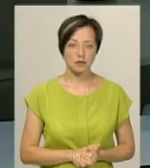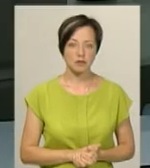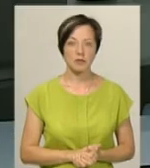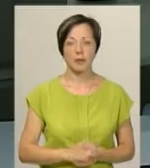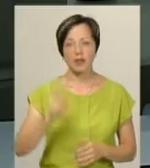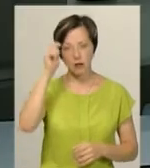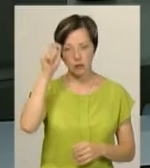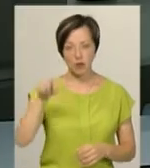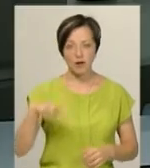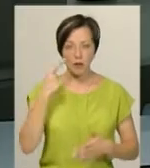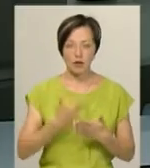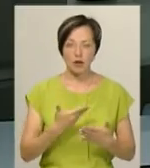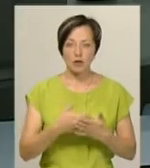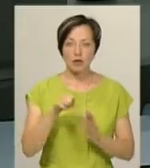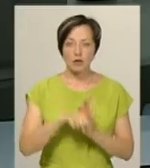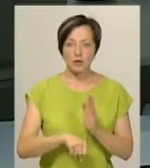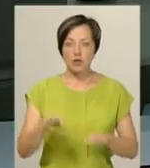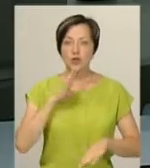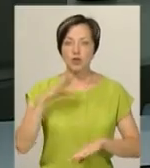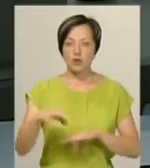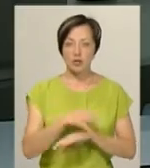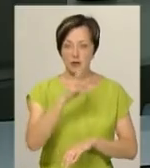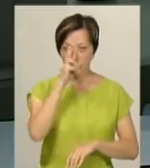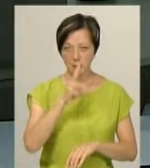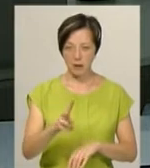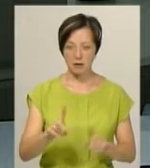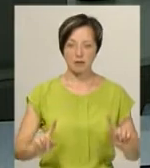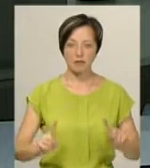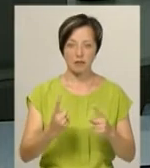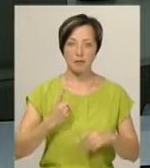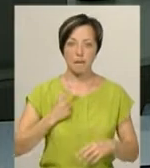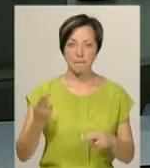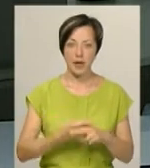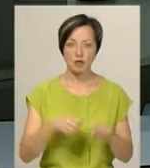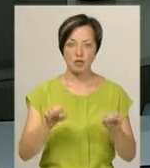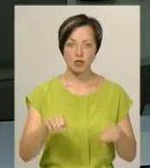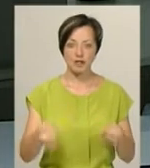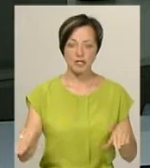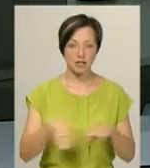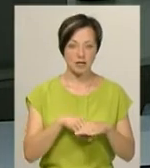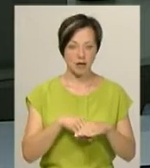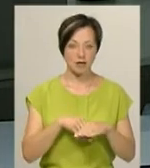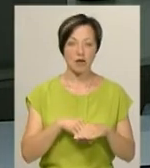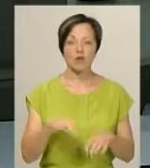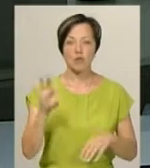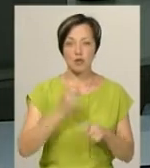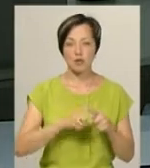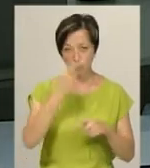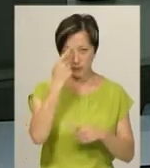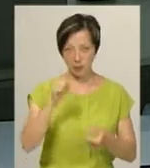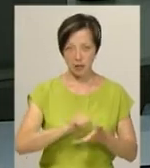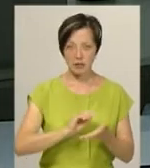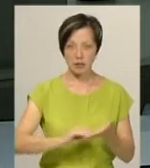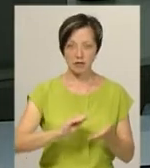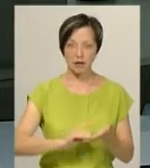Чоловіка, якого підозрюють у вбивстві дружини, на два місяці взяли під варту без можливості внесення застави. Про це повідомила прес